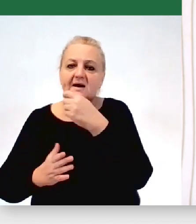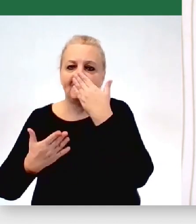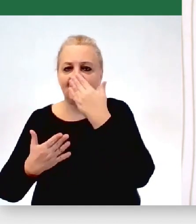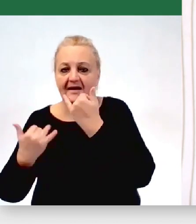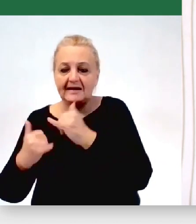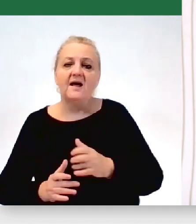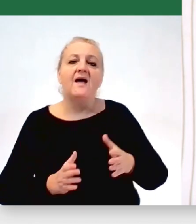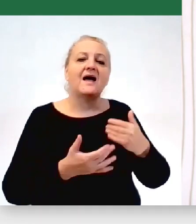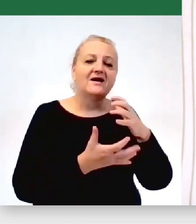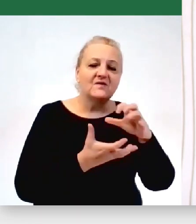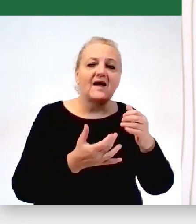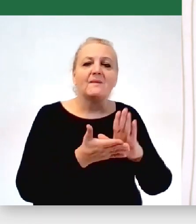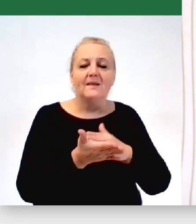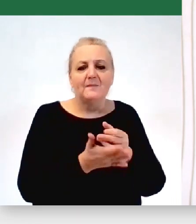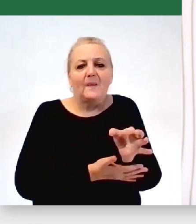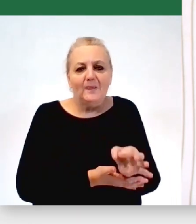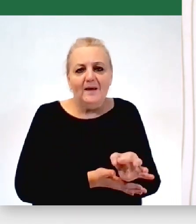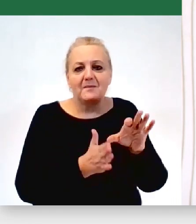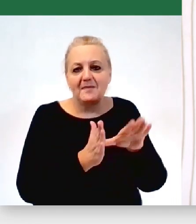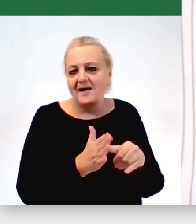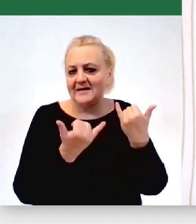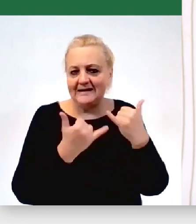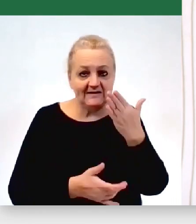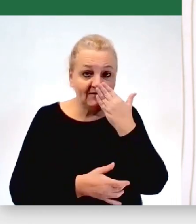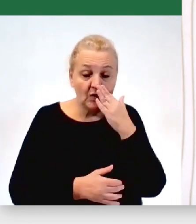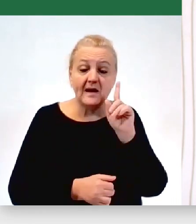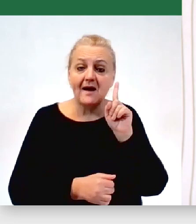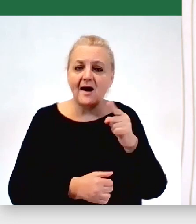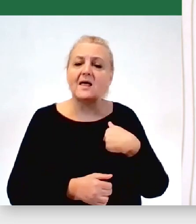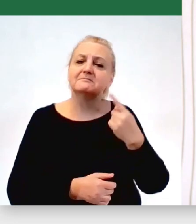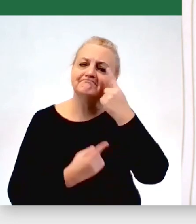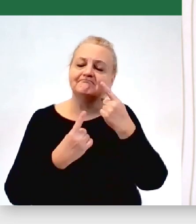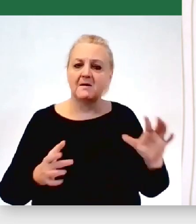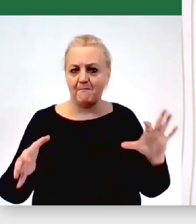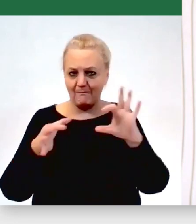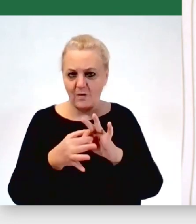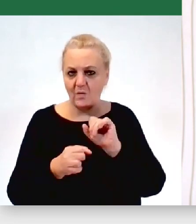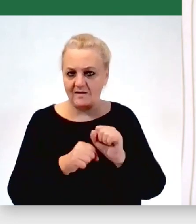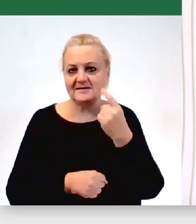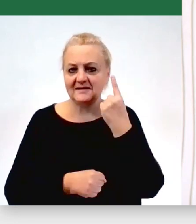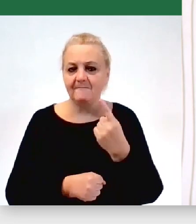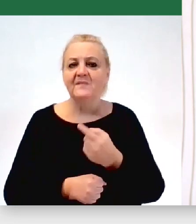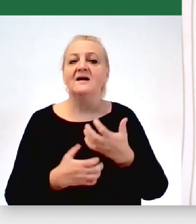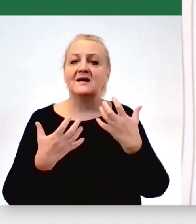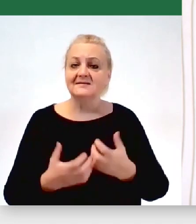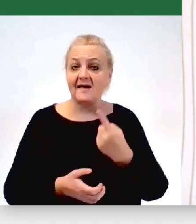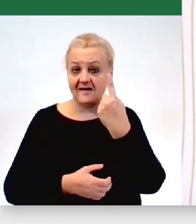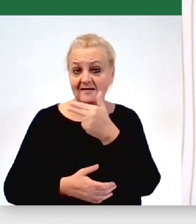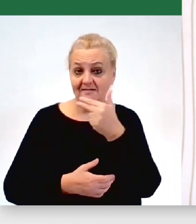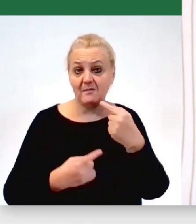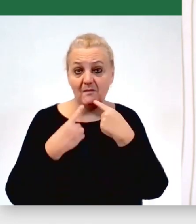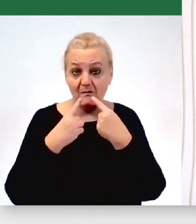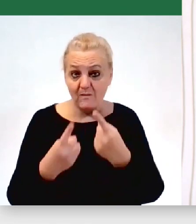widać ten świat z perspektywy mniejszego miasta. Ale myślę, że łączy nas jedno i chciałabym jeszcze o jednej rzeczy powiedzieć, która